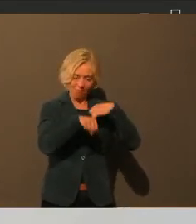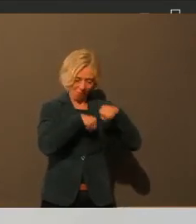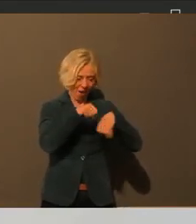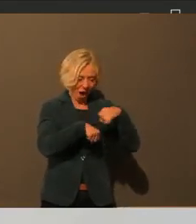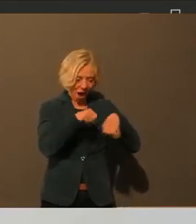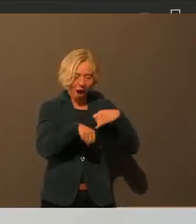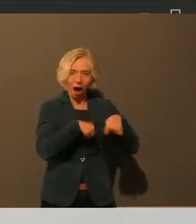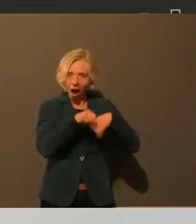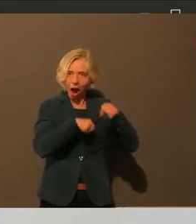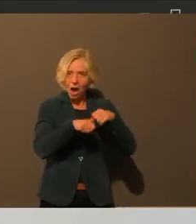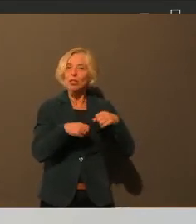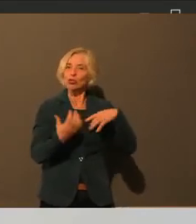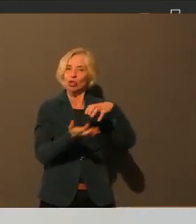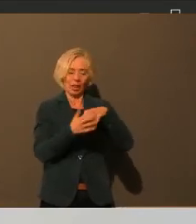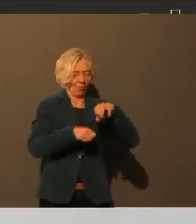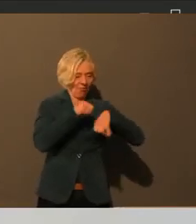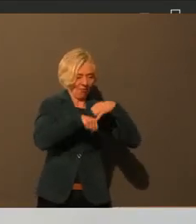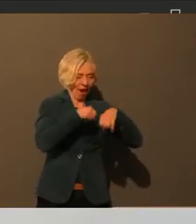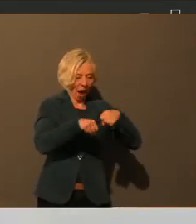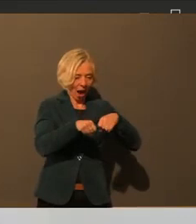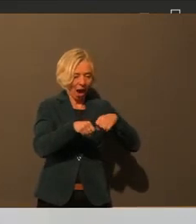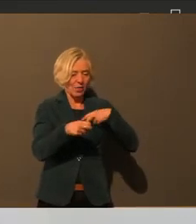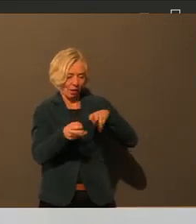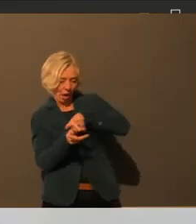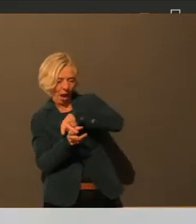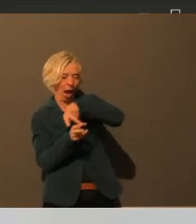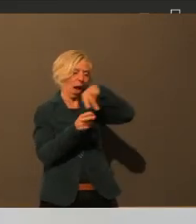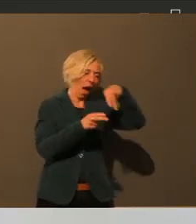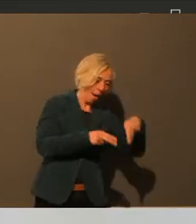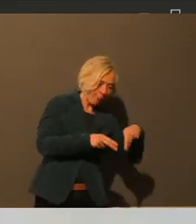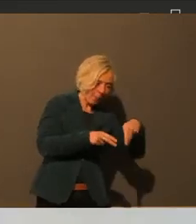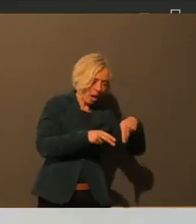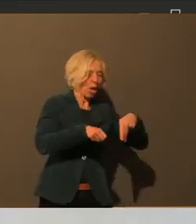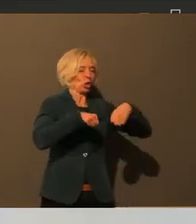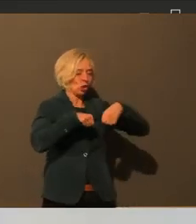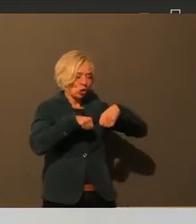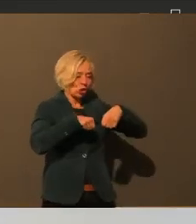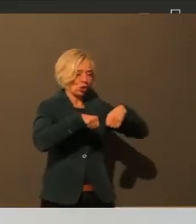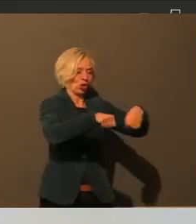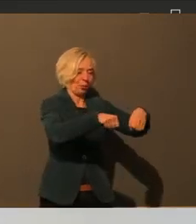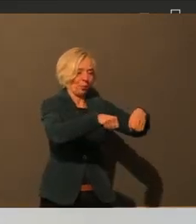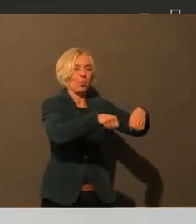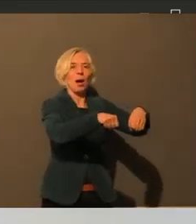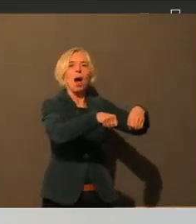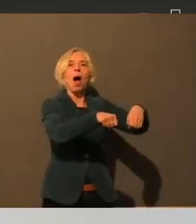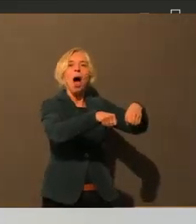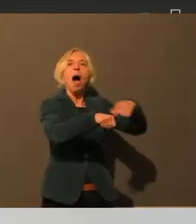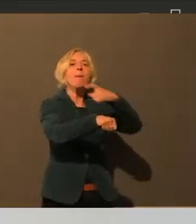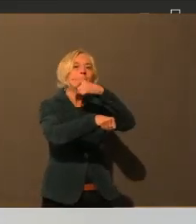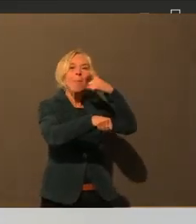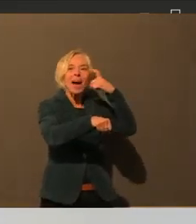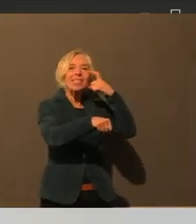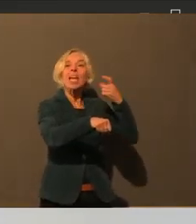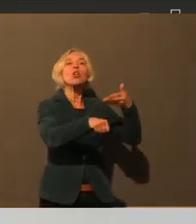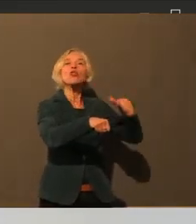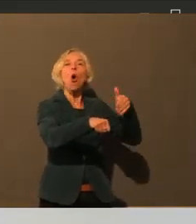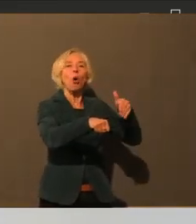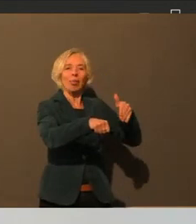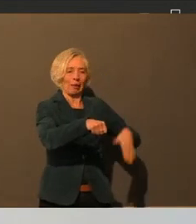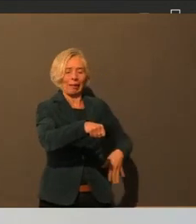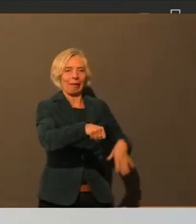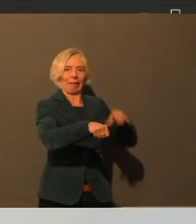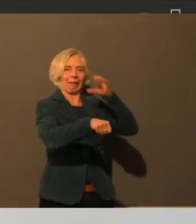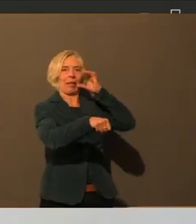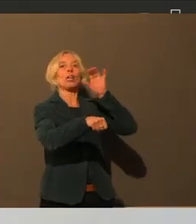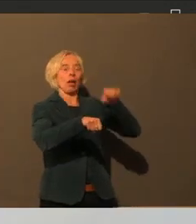Radständer schiebt und da noch keine Maske trägt, weil er es beim Radfahren nicht haben muss, die dann aber aufzieht. Wenn wir sowas sehen, machen wir natürlich nichts, weil diese zwei Meter laufen